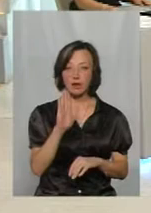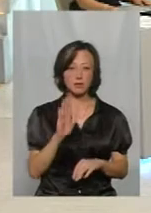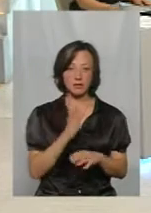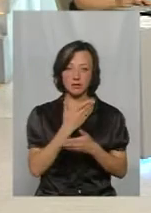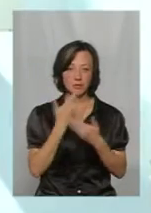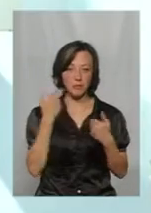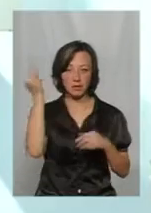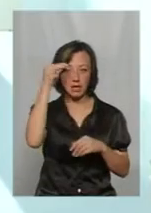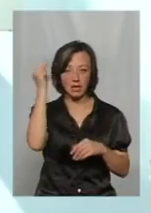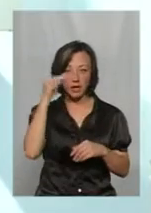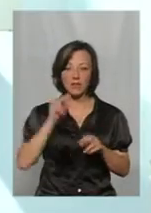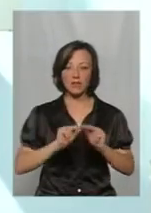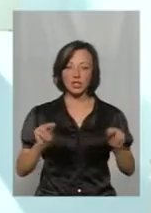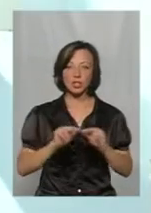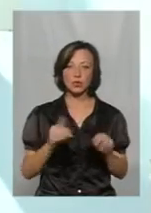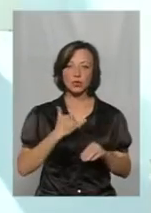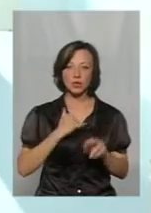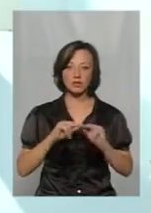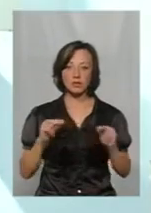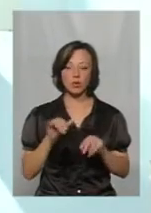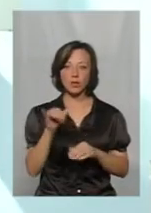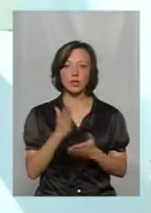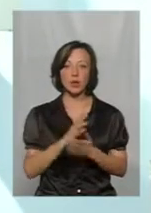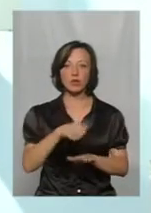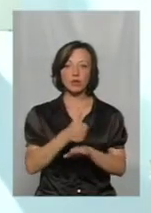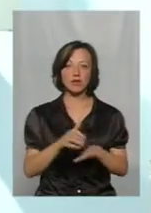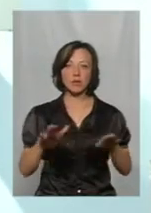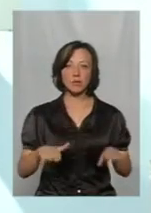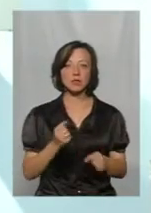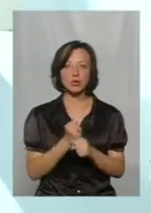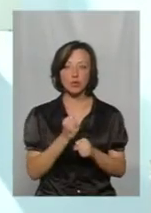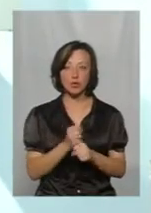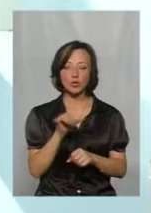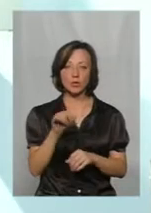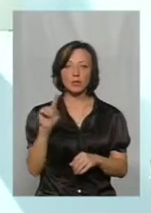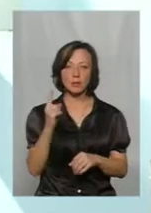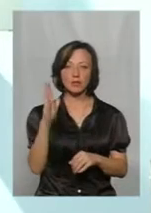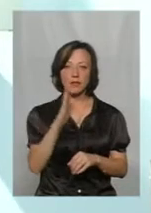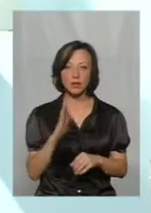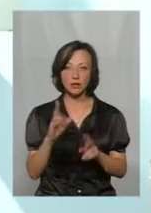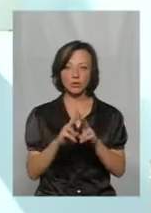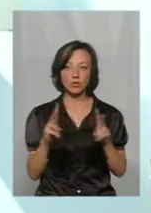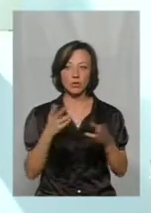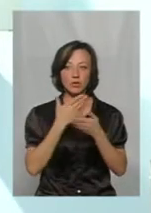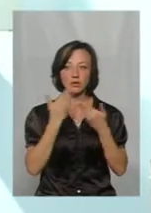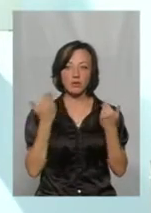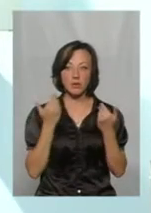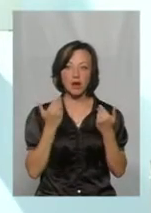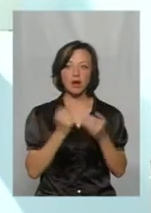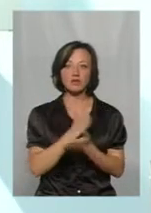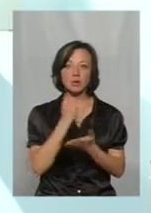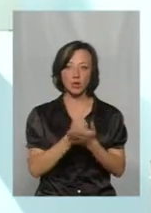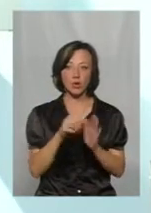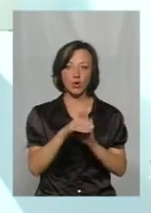розпочинаємо заняття, тому що ті викладачі, які нас викладають, в них є основне місце роботи, і в них на 1 вересня ще ні в кого не має твердого розкладу